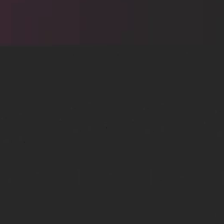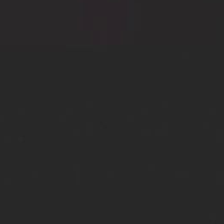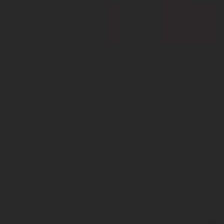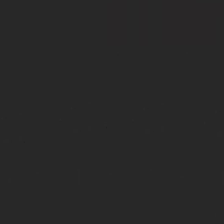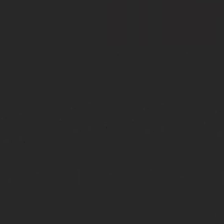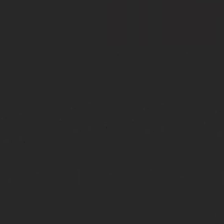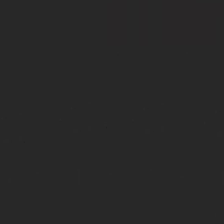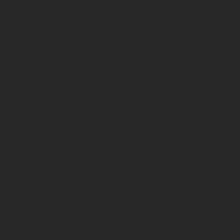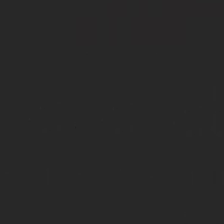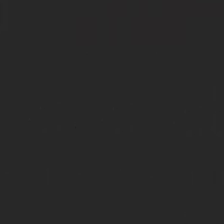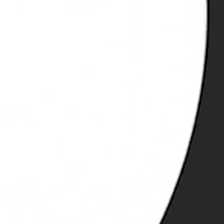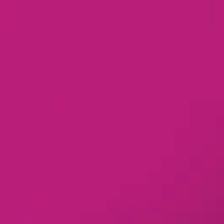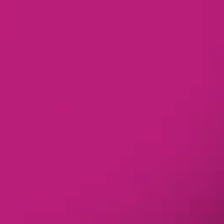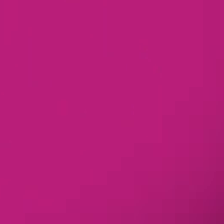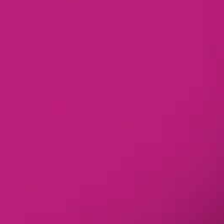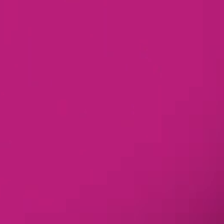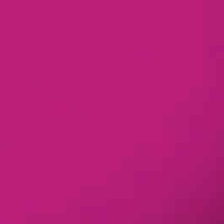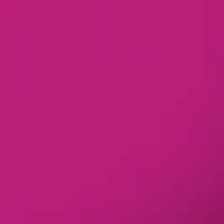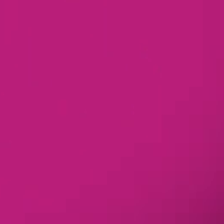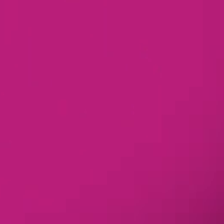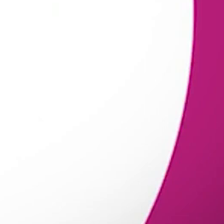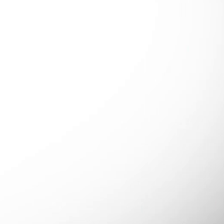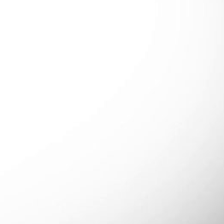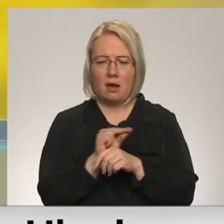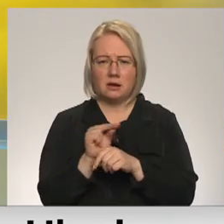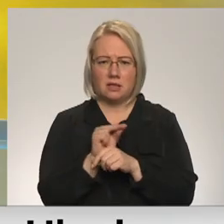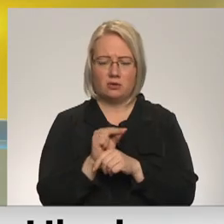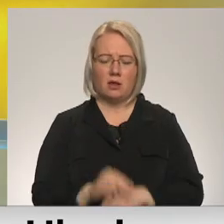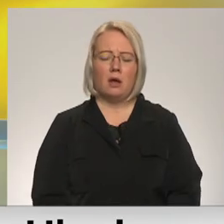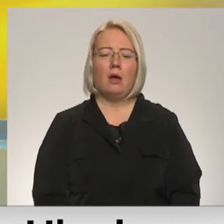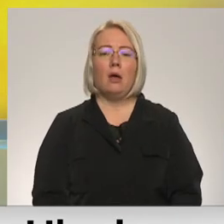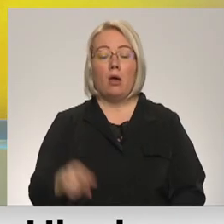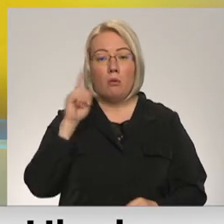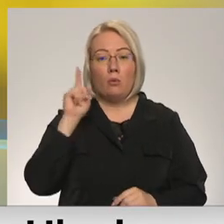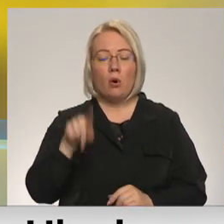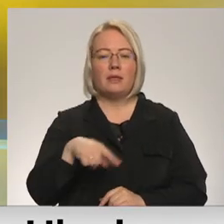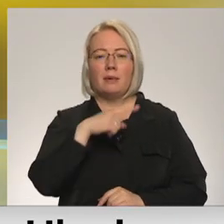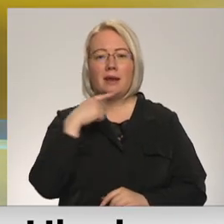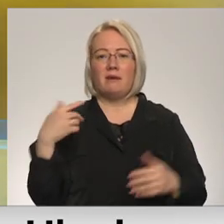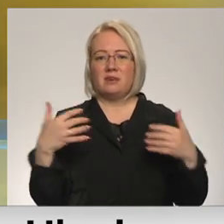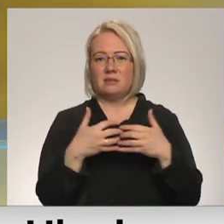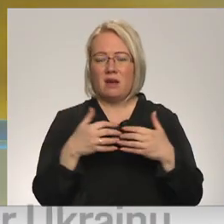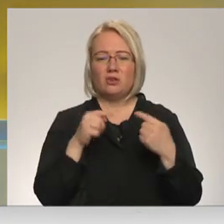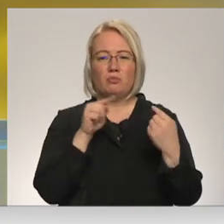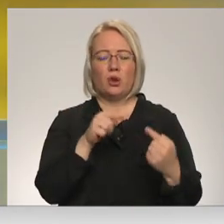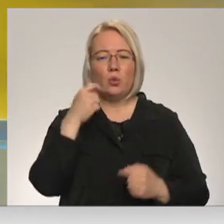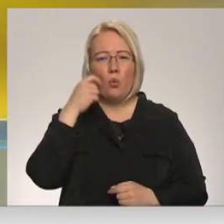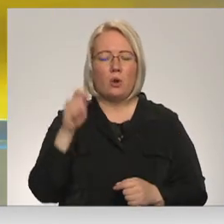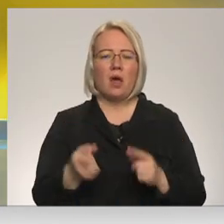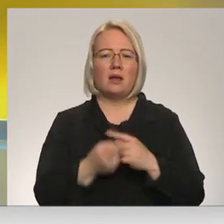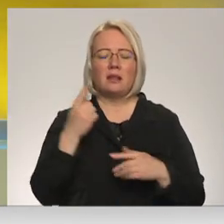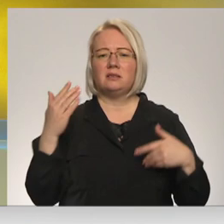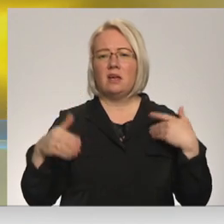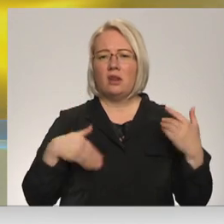Re, visi ēters ir te! Protams, Krevijas karš pret Ukrajinu radīs satraukumu arī